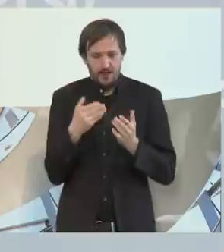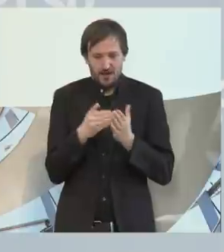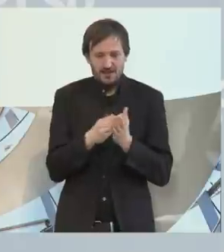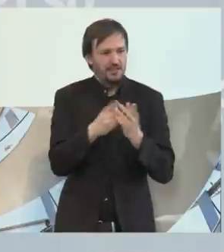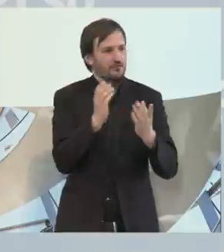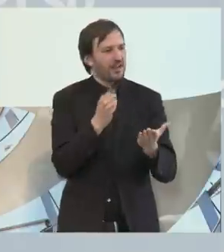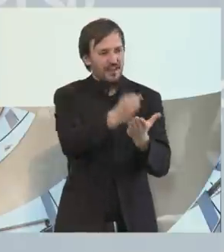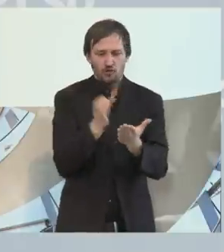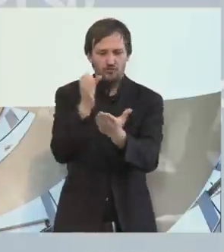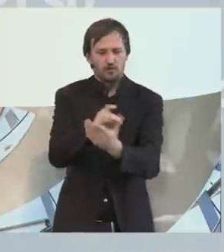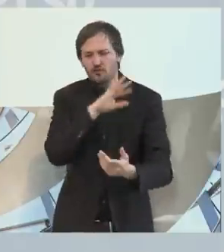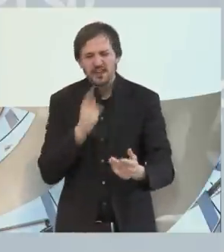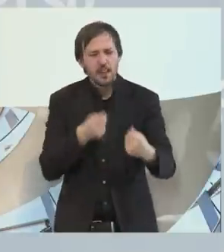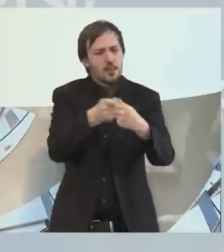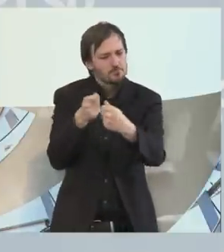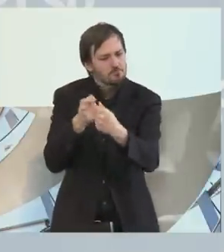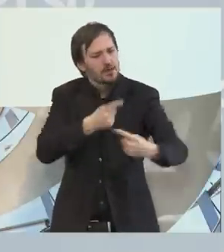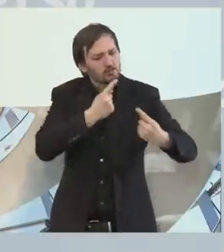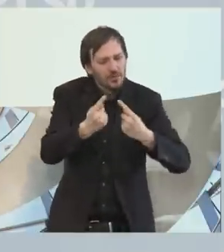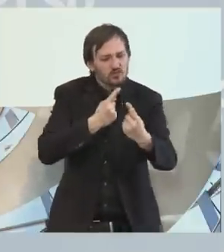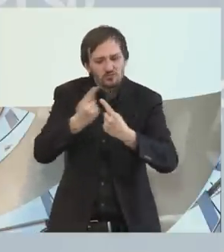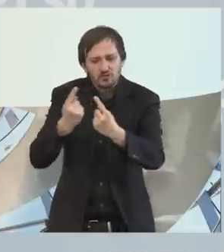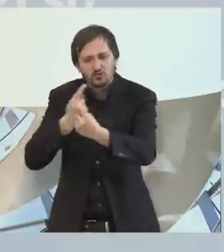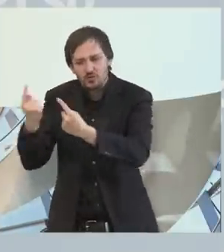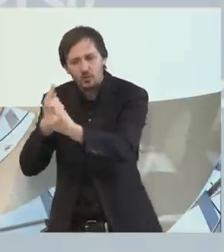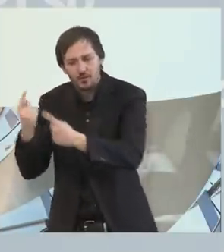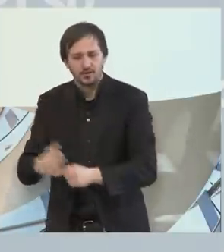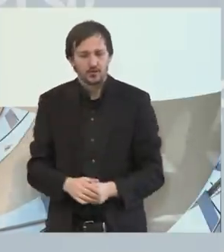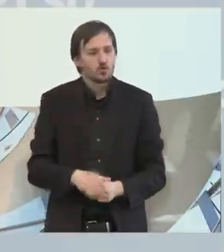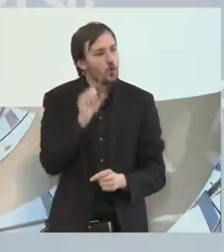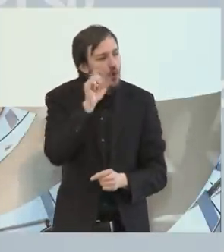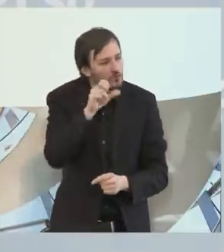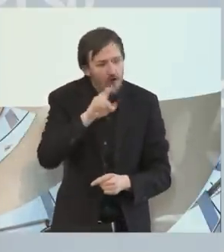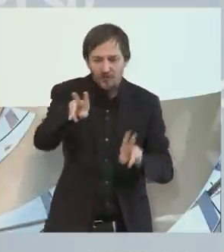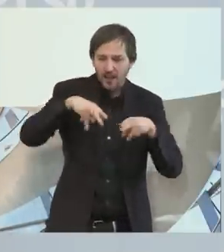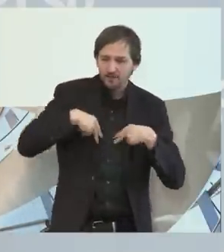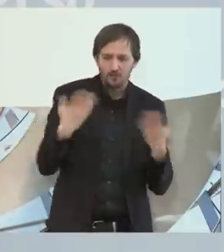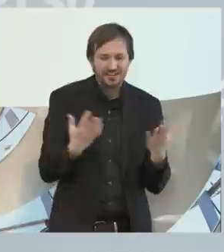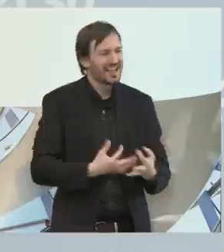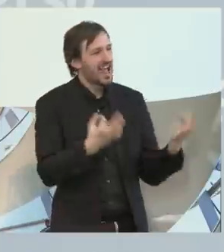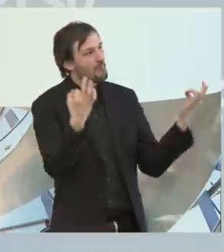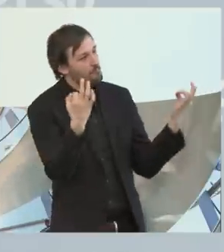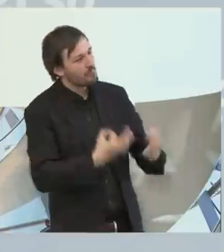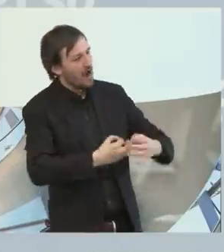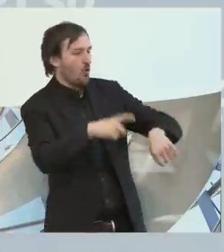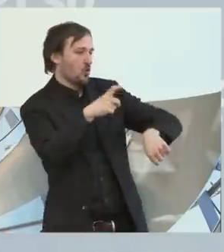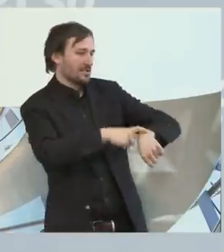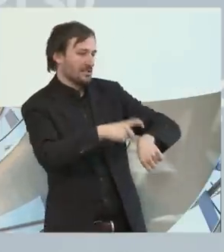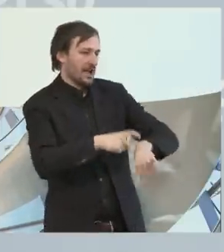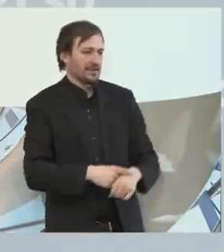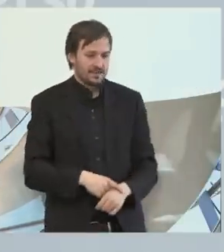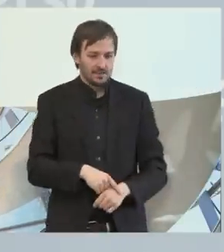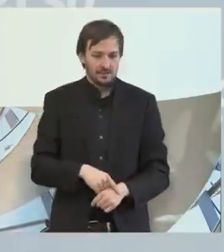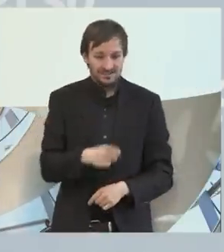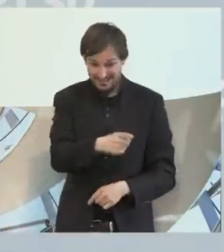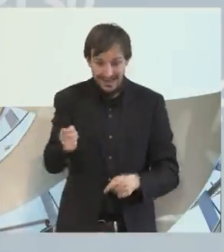geführt habe, immer eine Antwort bekommen, nämlich gib uns Zeit. Schaut, dass wir mit dem Recht, das wir